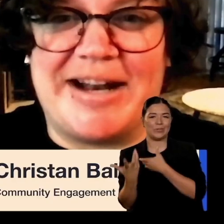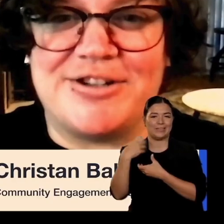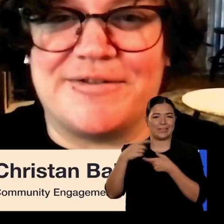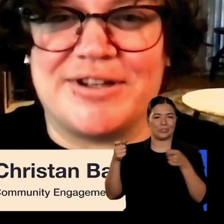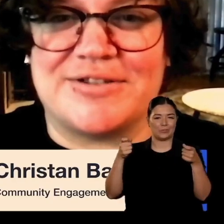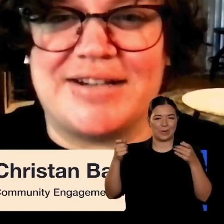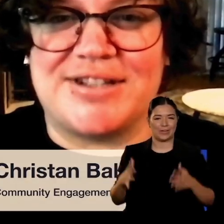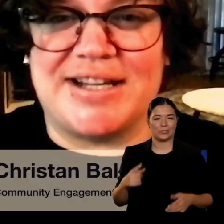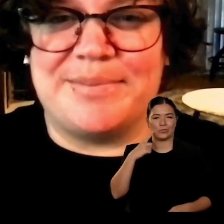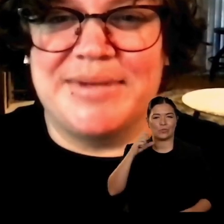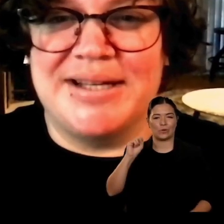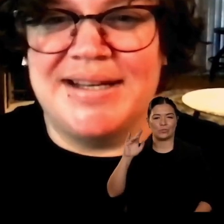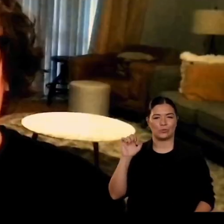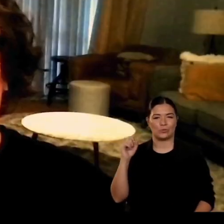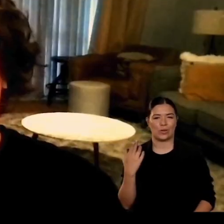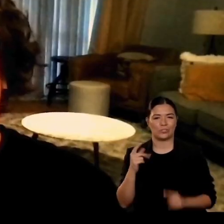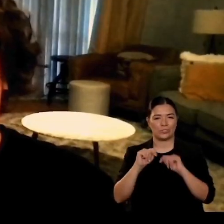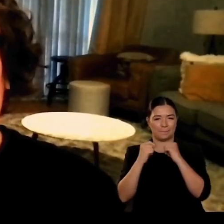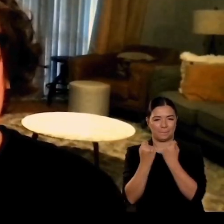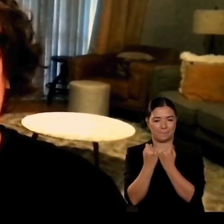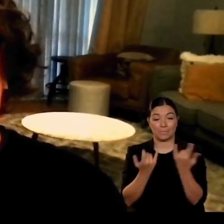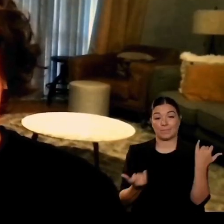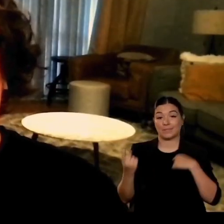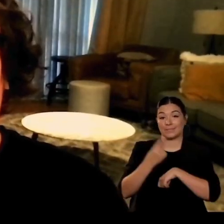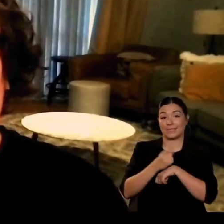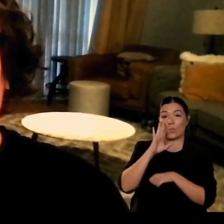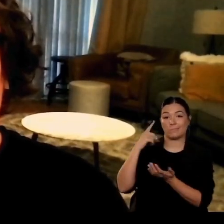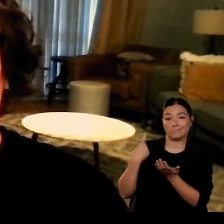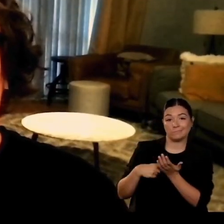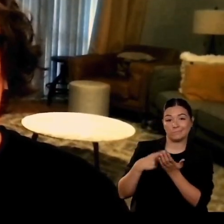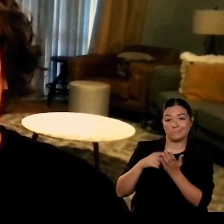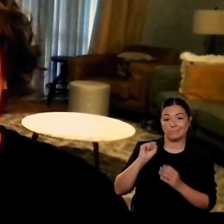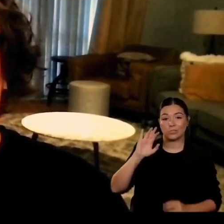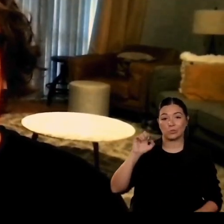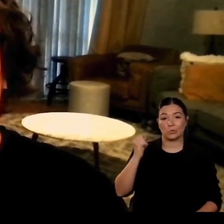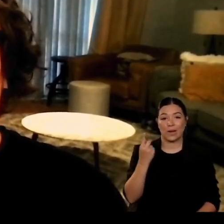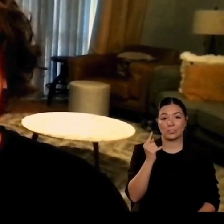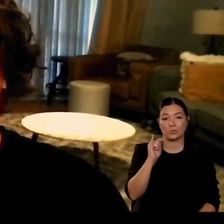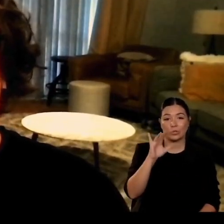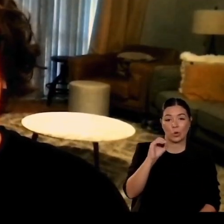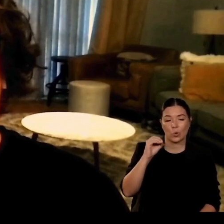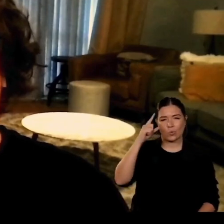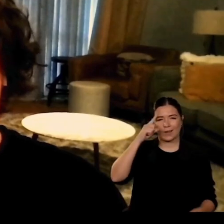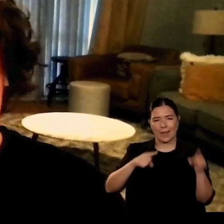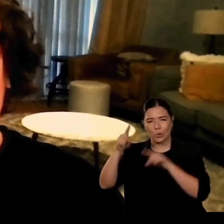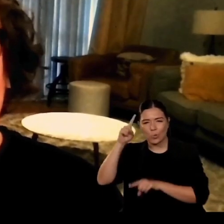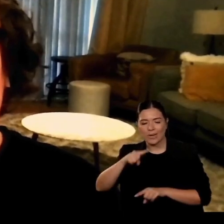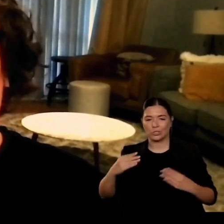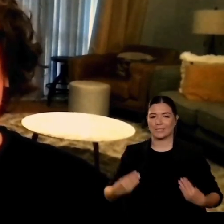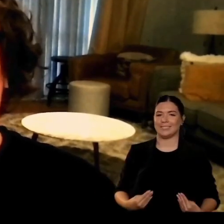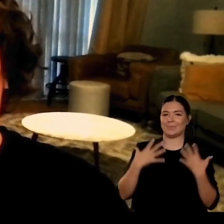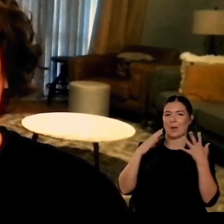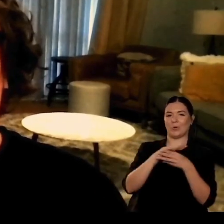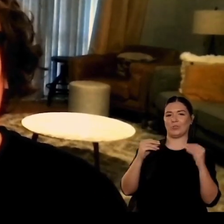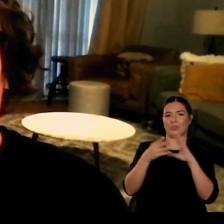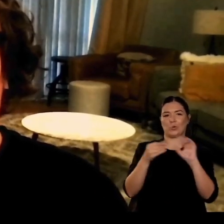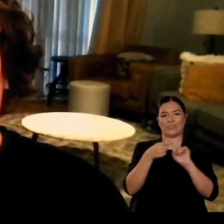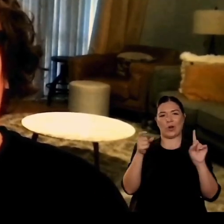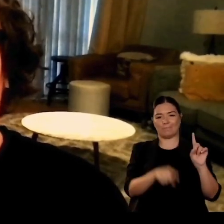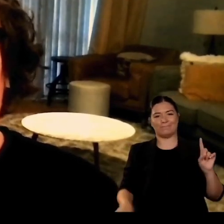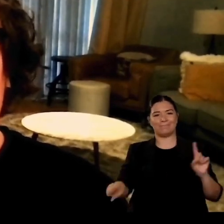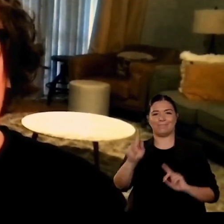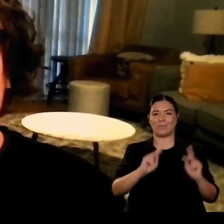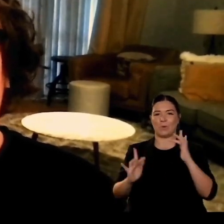collaborazione è una delle pietre fondamentali migliari in questa comunità